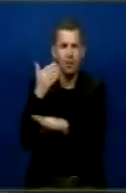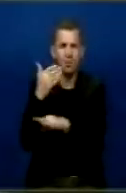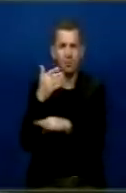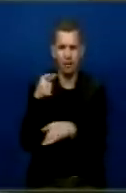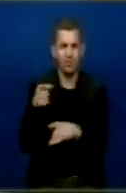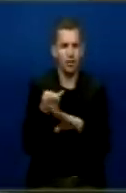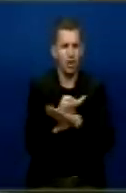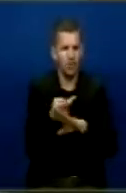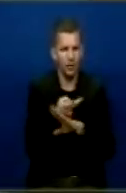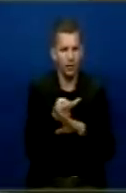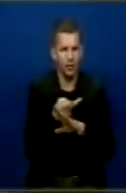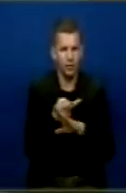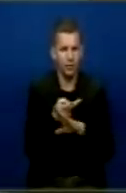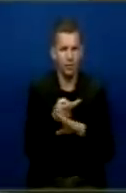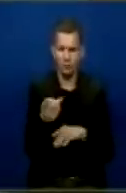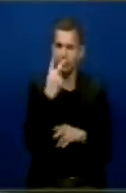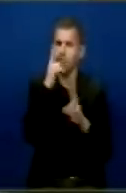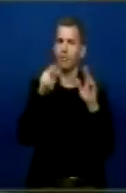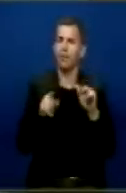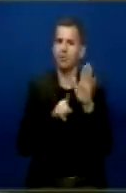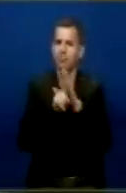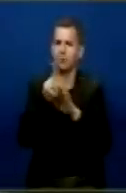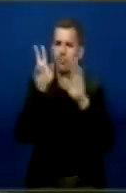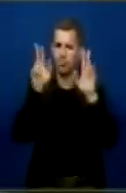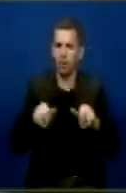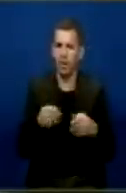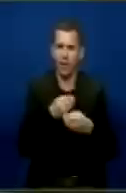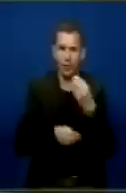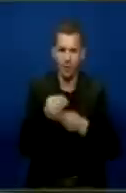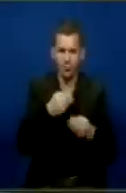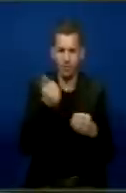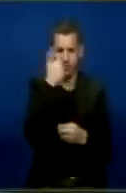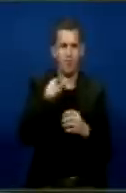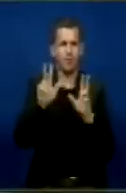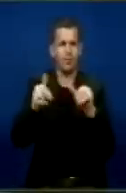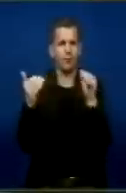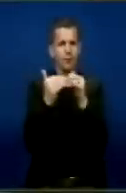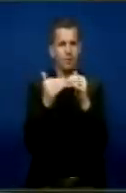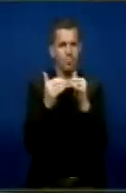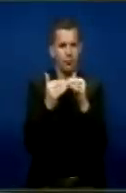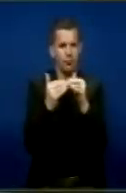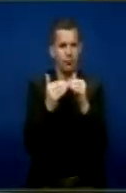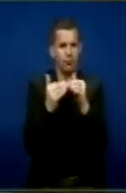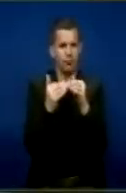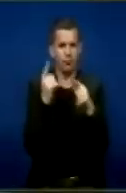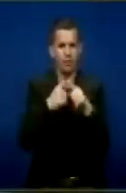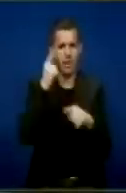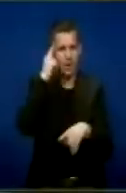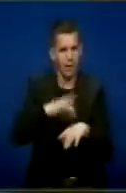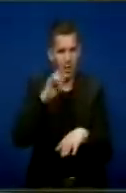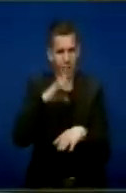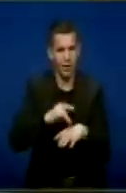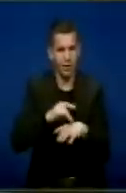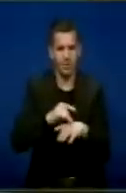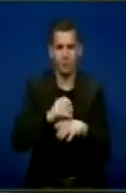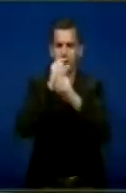fani publikin. Dhe si tila, prap e kanë arrit një nivel të zhvillimit ekonomik, përshkak se ja kanë përshqatë rethanave edhe një loj ideje, vizioni